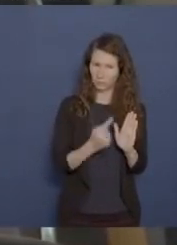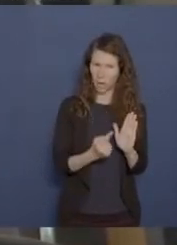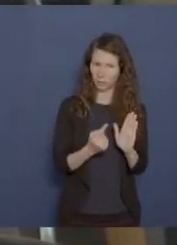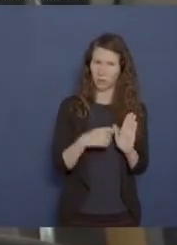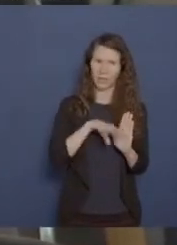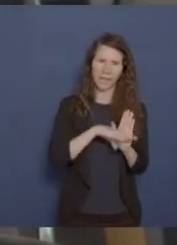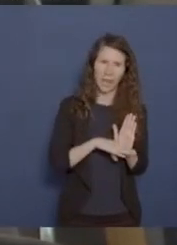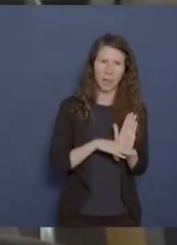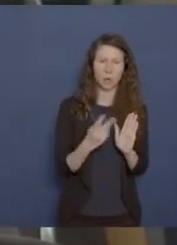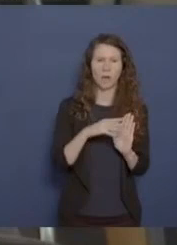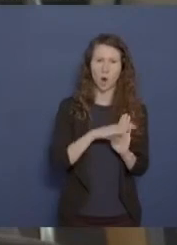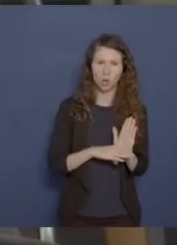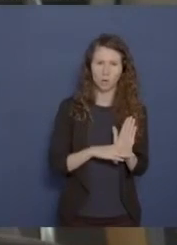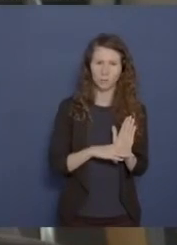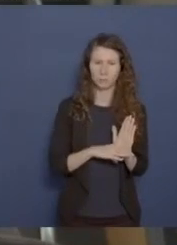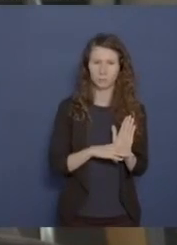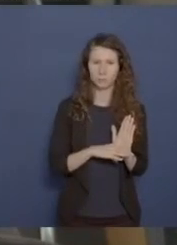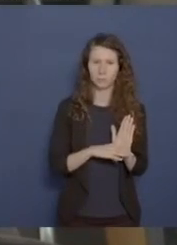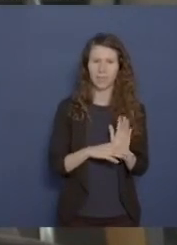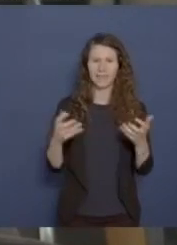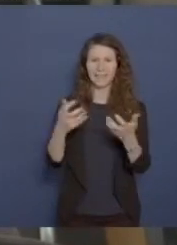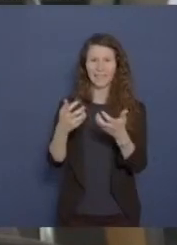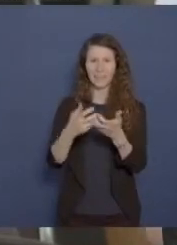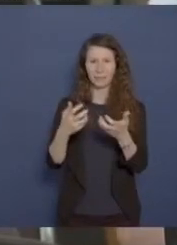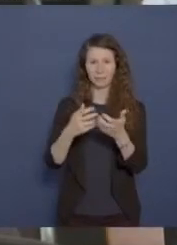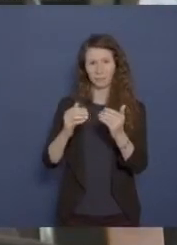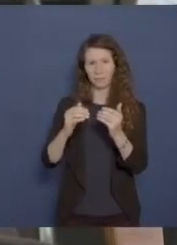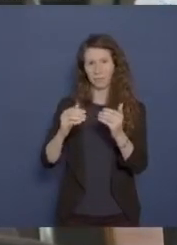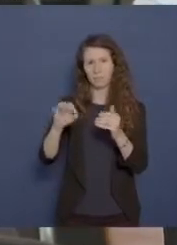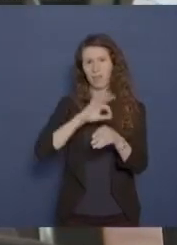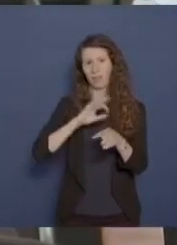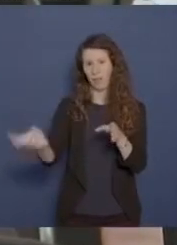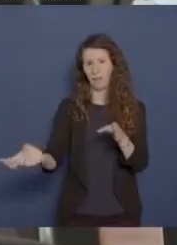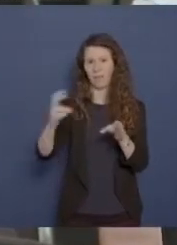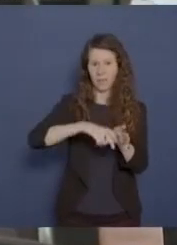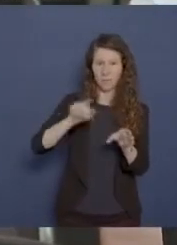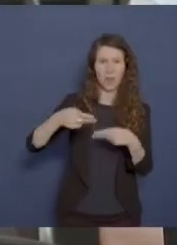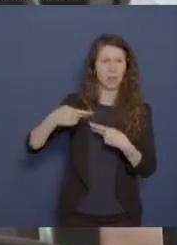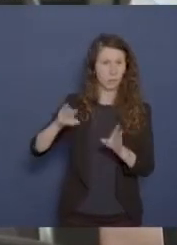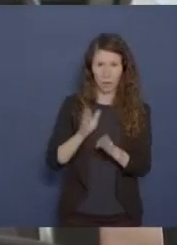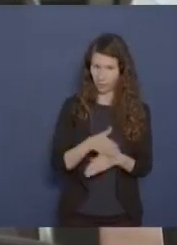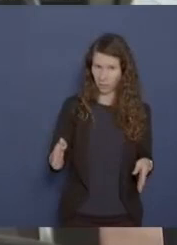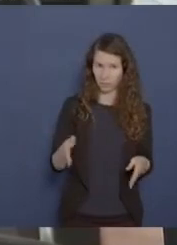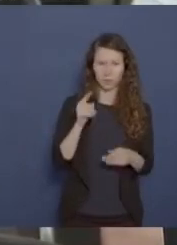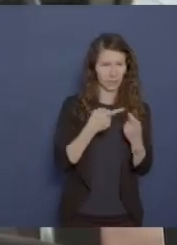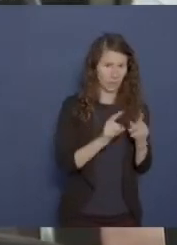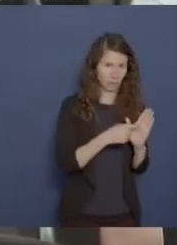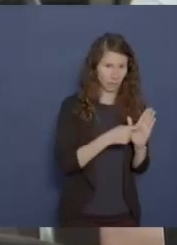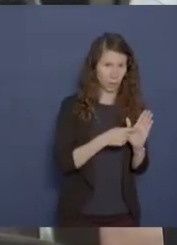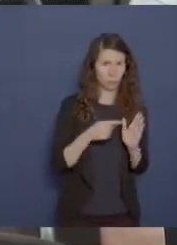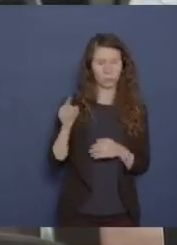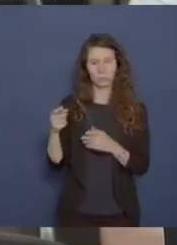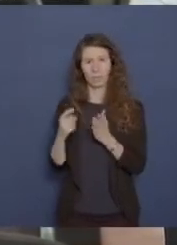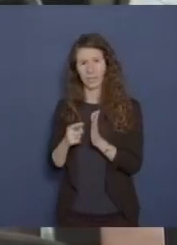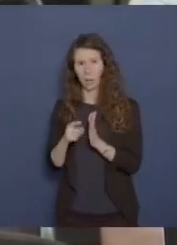Vorschrift oder die Regel ist keine Lieferung an kriegsbeteiligte Parteien und dass das ein anderes Kriterium ist, als zu sagen, naja,